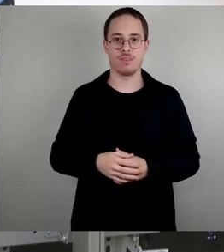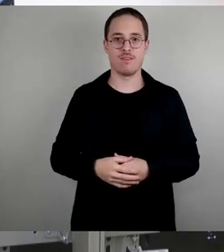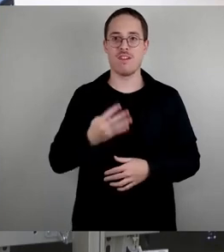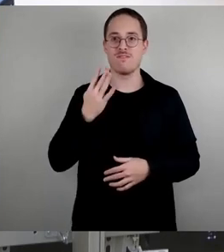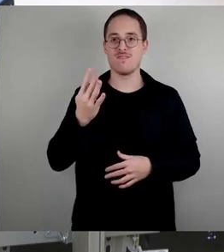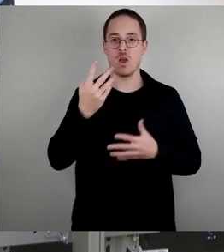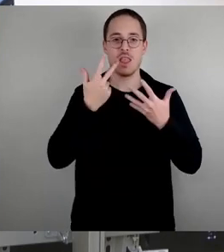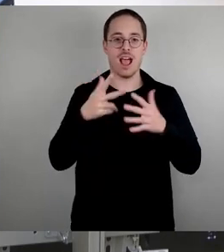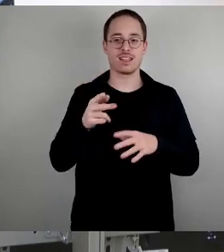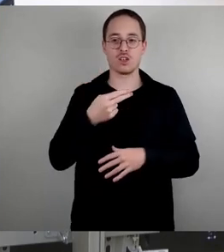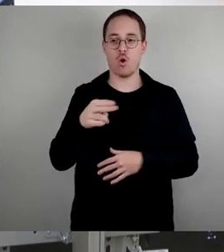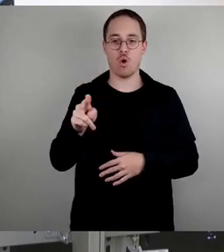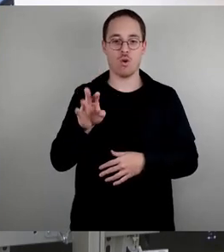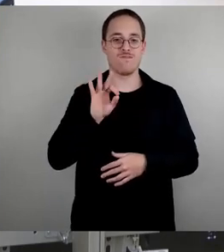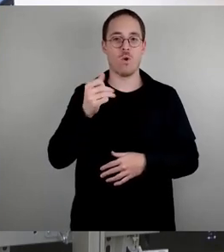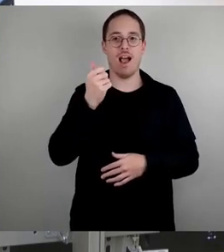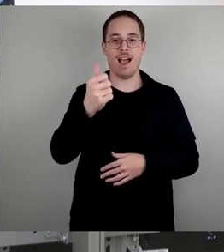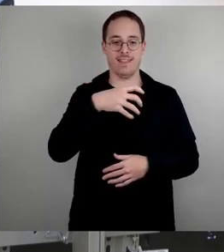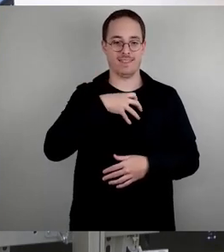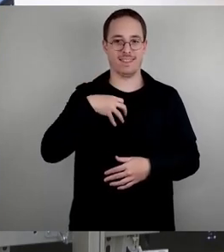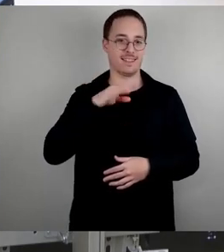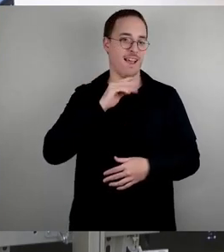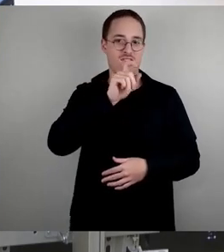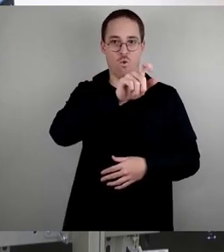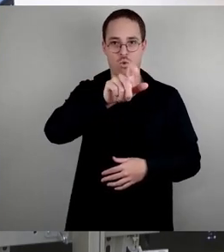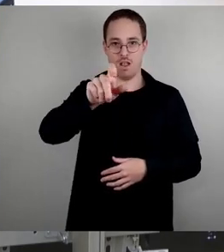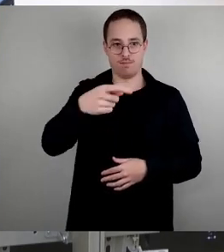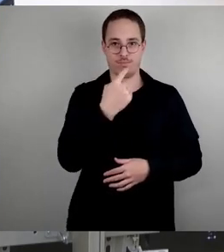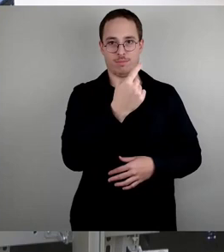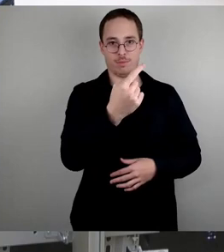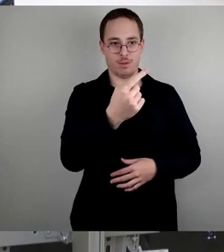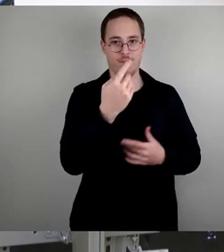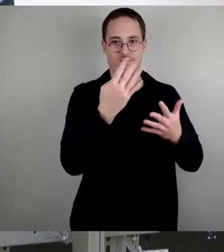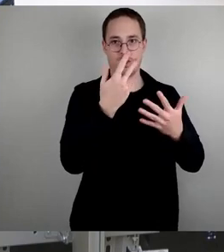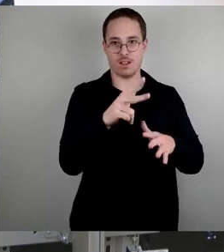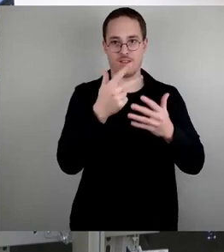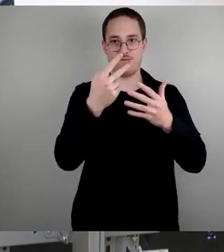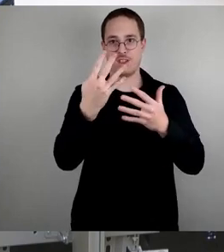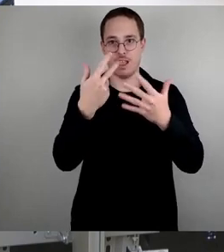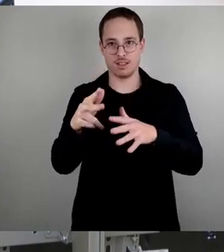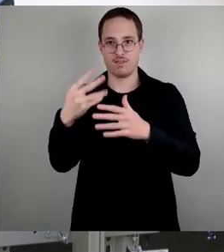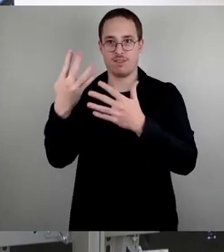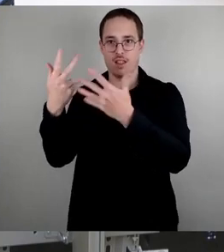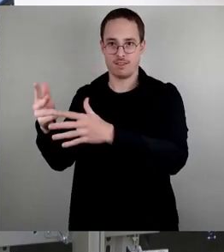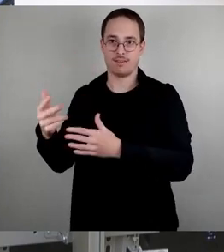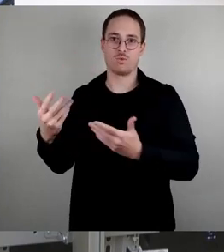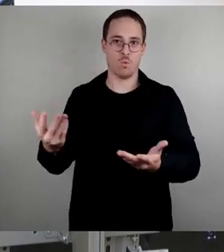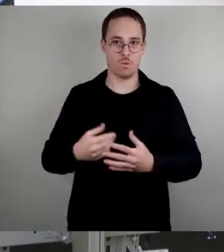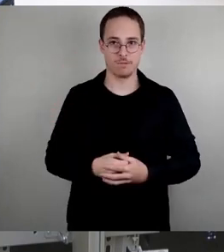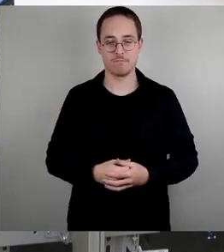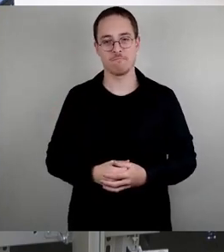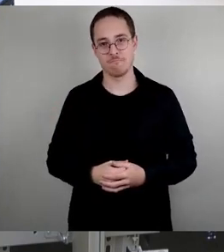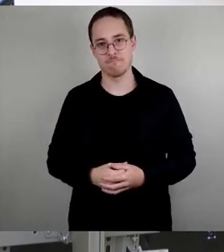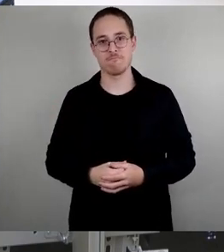so nonchalant in 20 Minuten runter zu handeln. So, meine Damen und Herren, unsere Stadtverwaltung möchte von uns gerne diese Mehrbedarfe